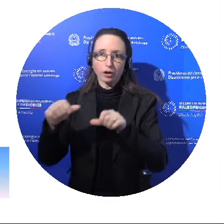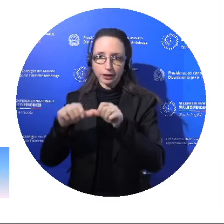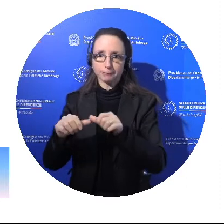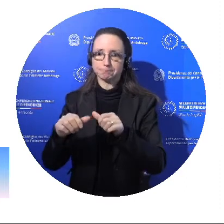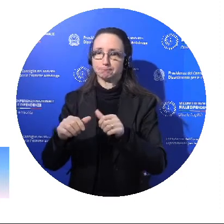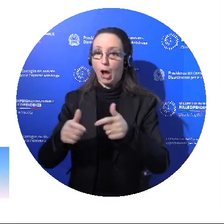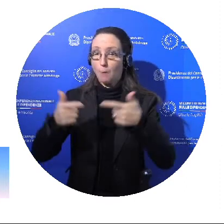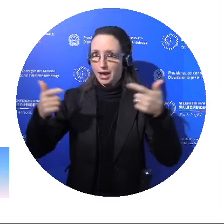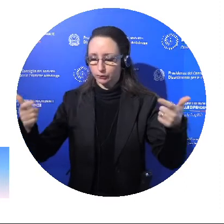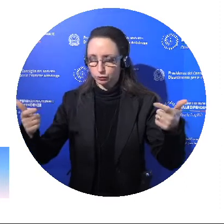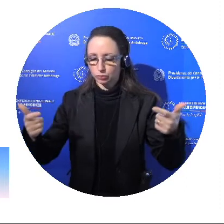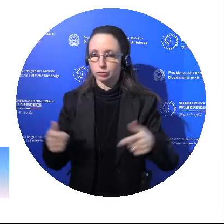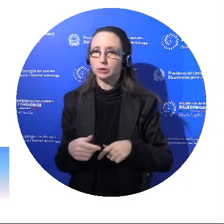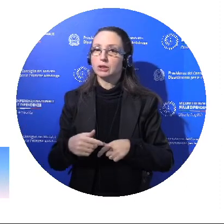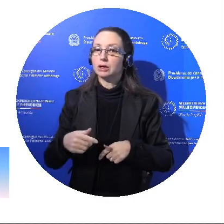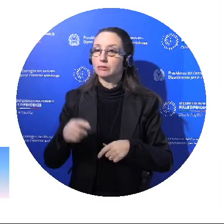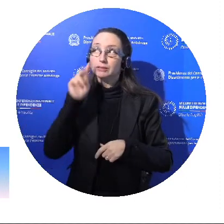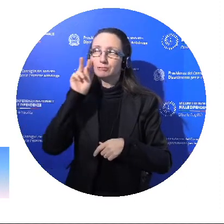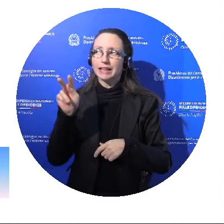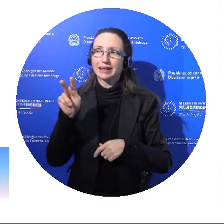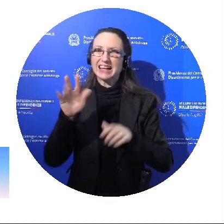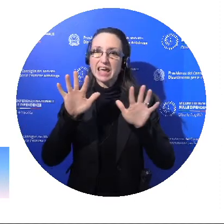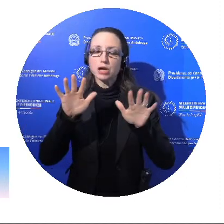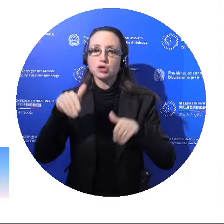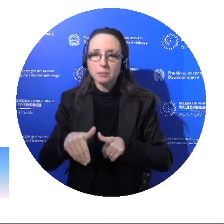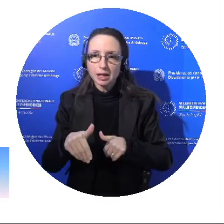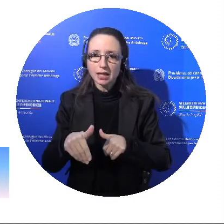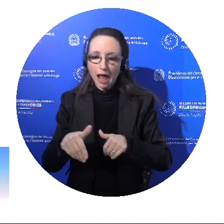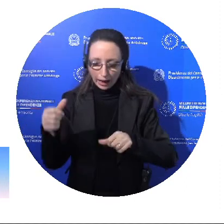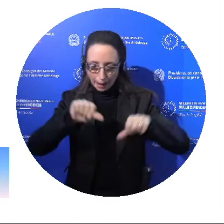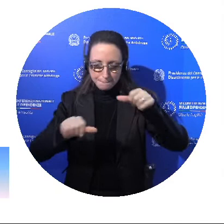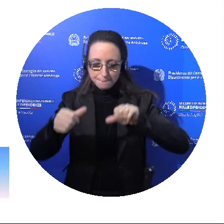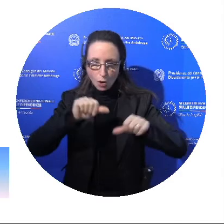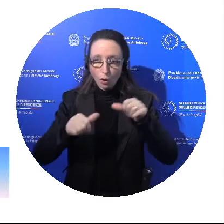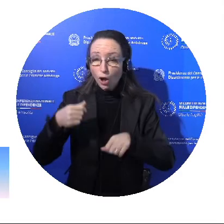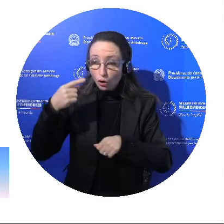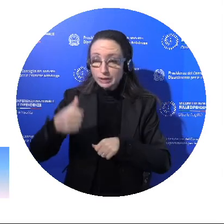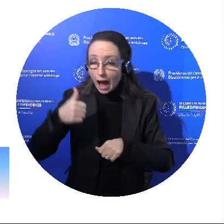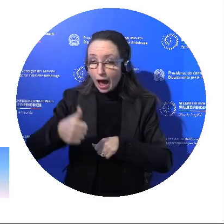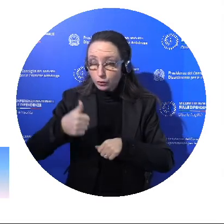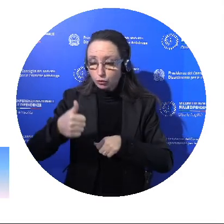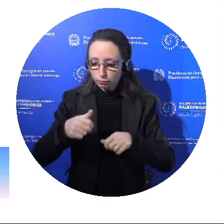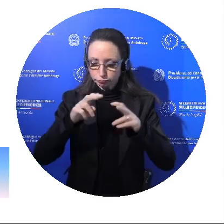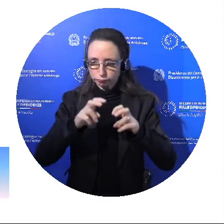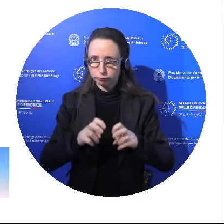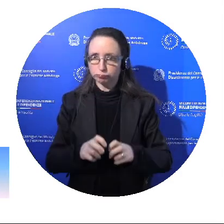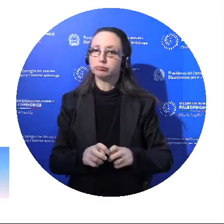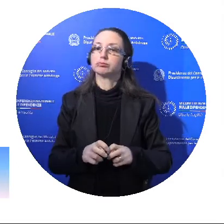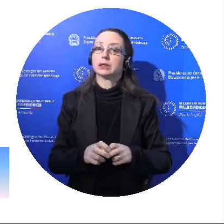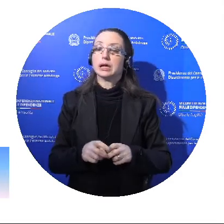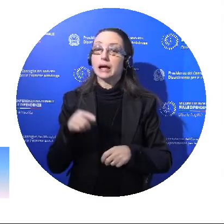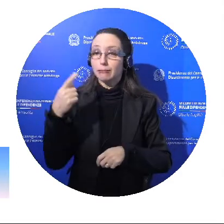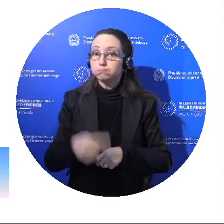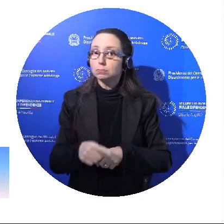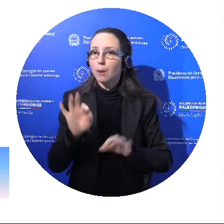quotidianamente, vedete infatti 10.000 campioni l'anno analizzati, di materiale che passa in dogana e corrisponde